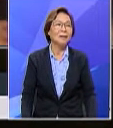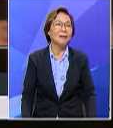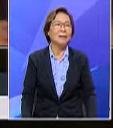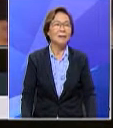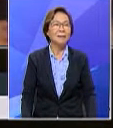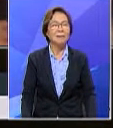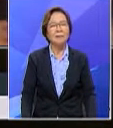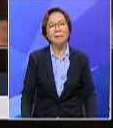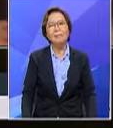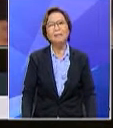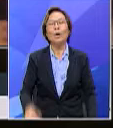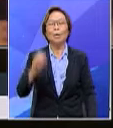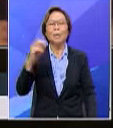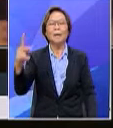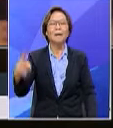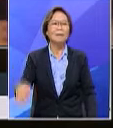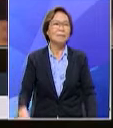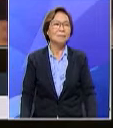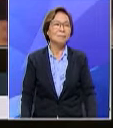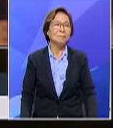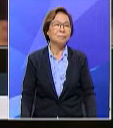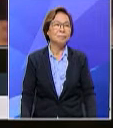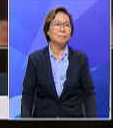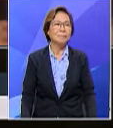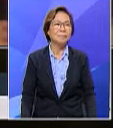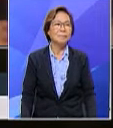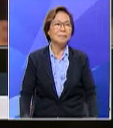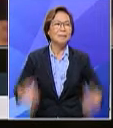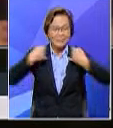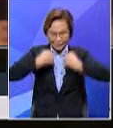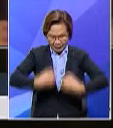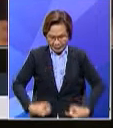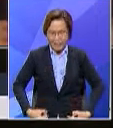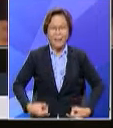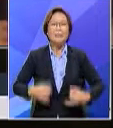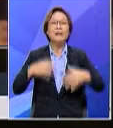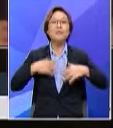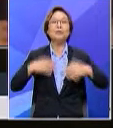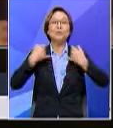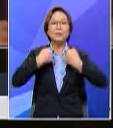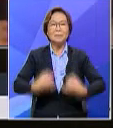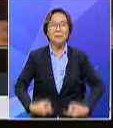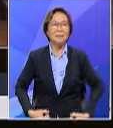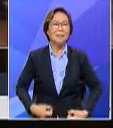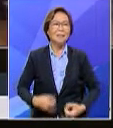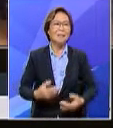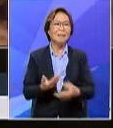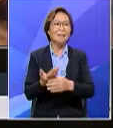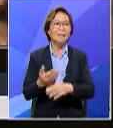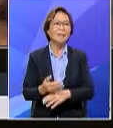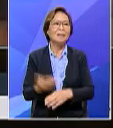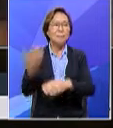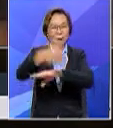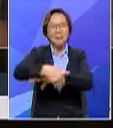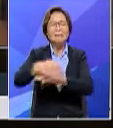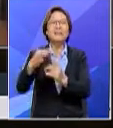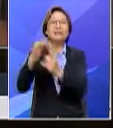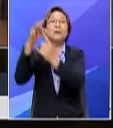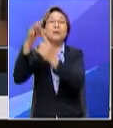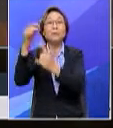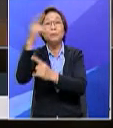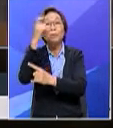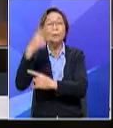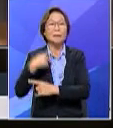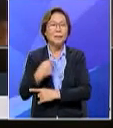ok lah ok ini ada adik-adik pakai yang lain pada mana jadi disebabkan kita